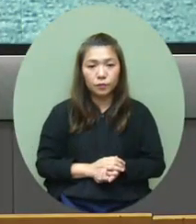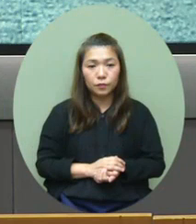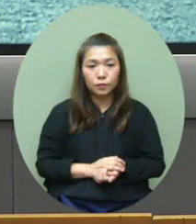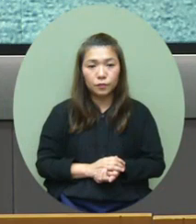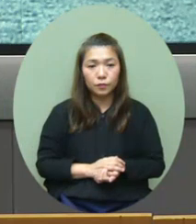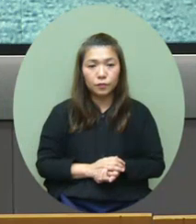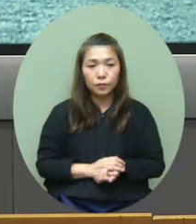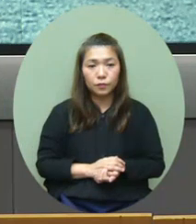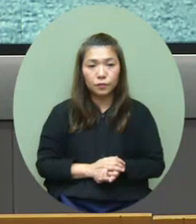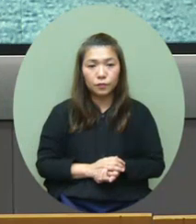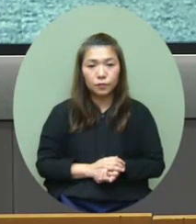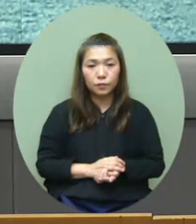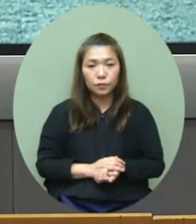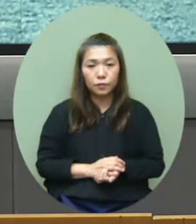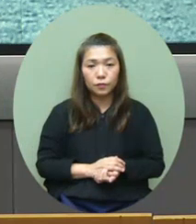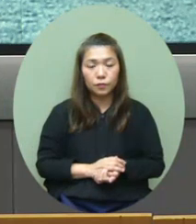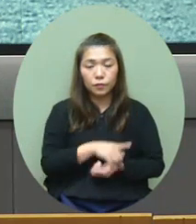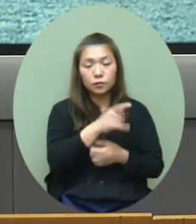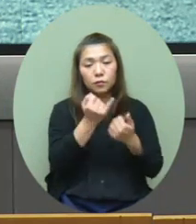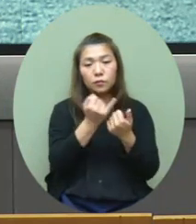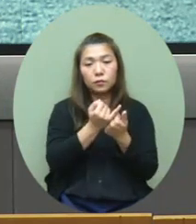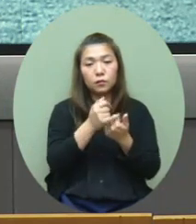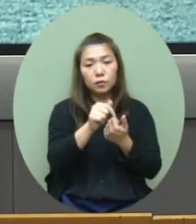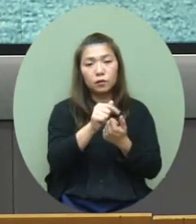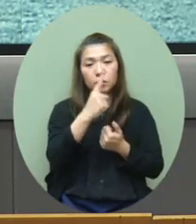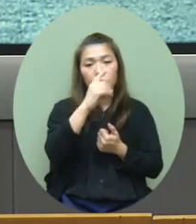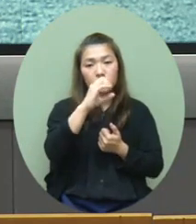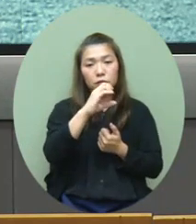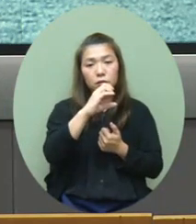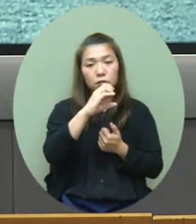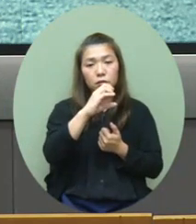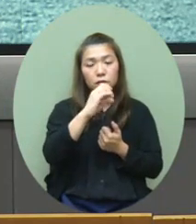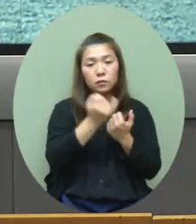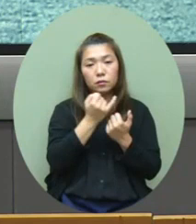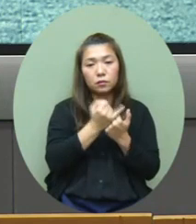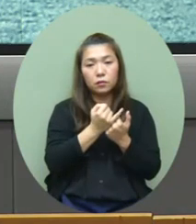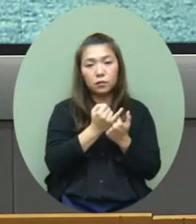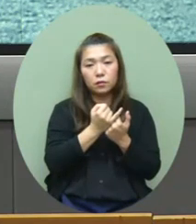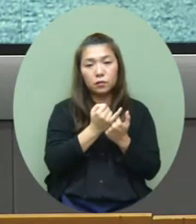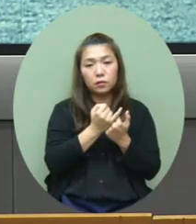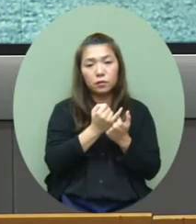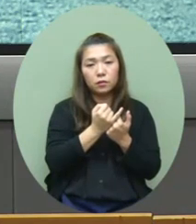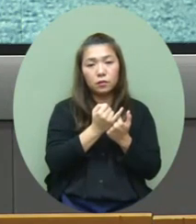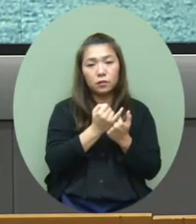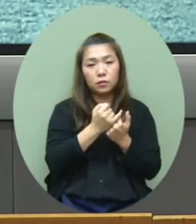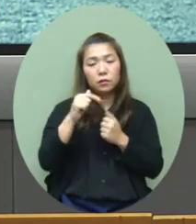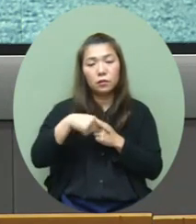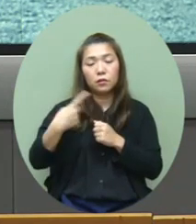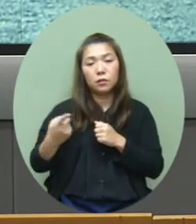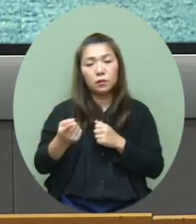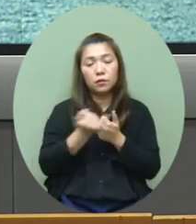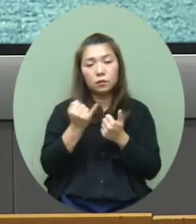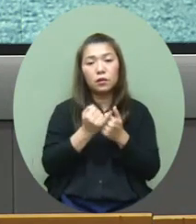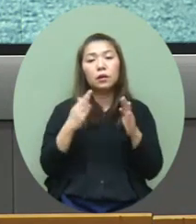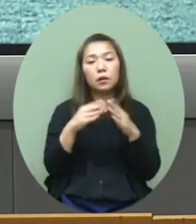新那個那個學生就應該是一師班的學生他是另外一個學生的